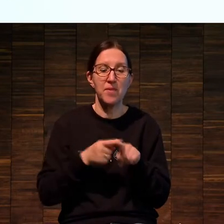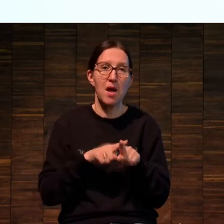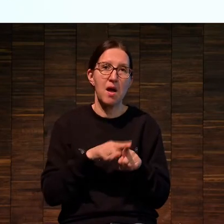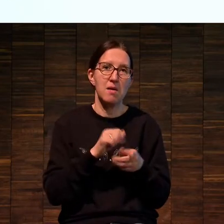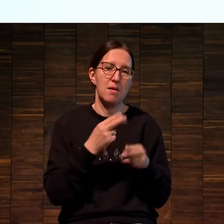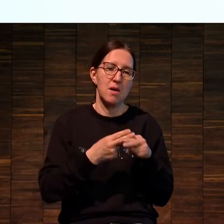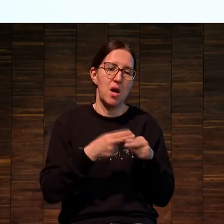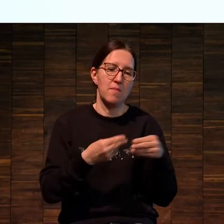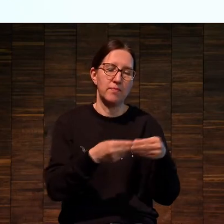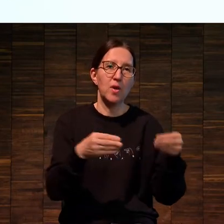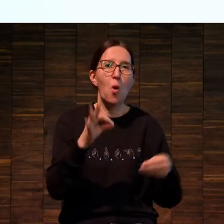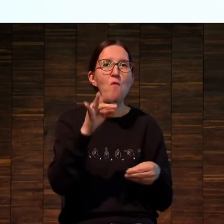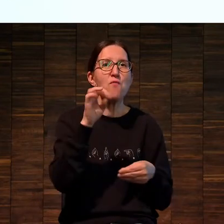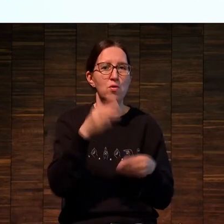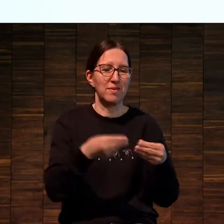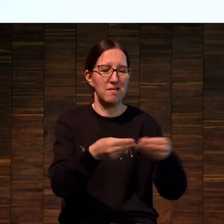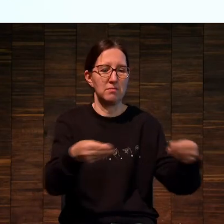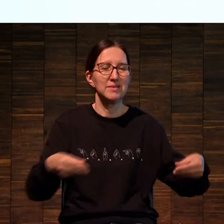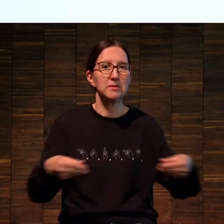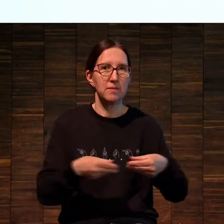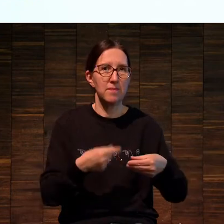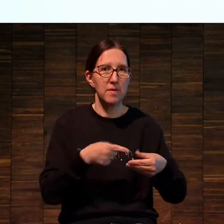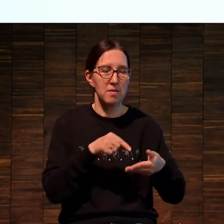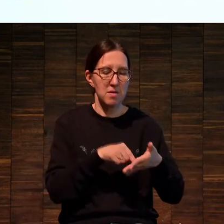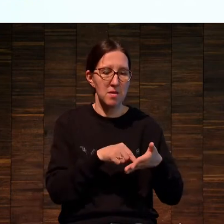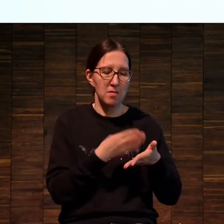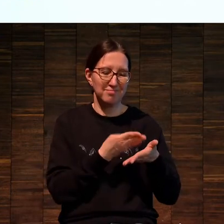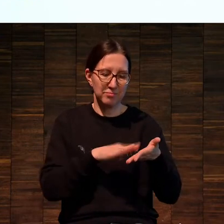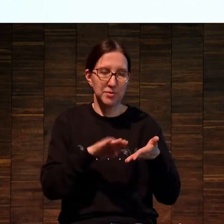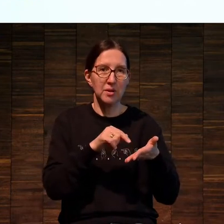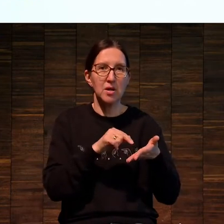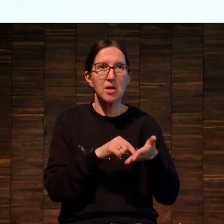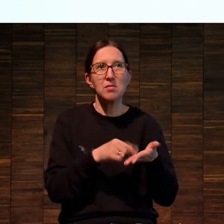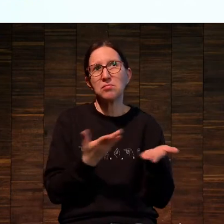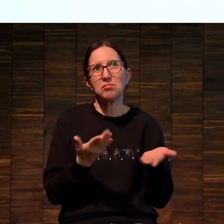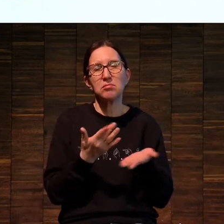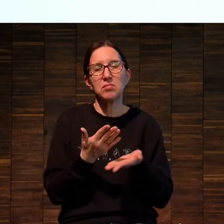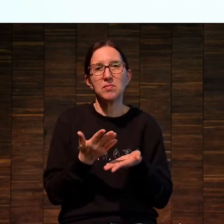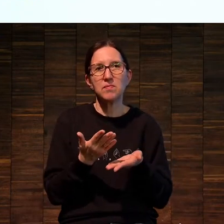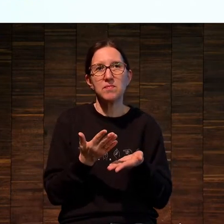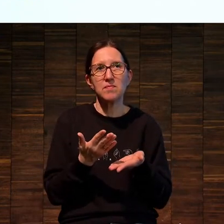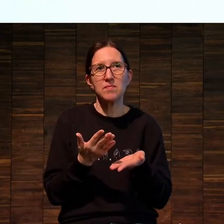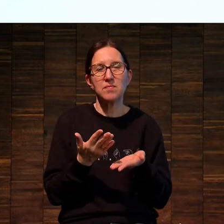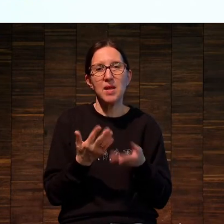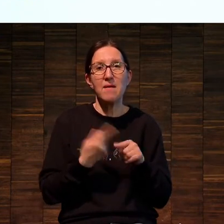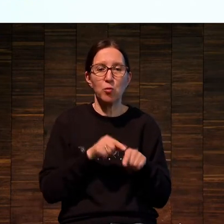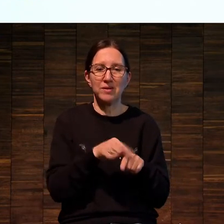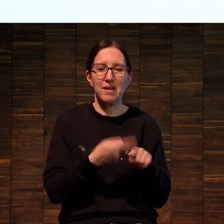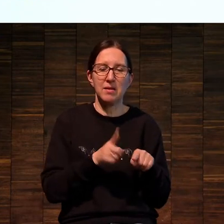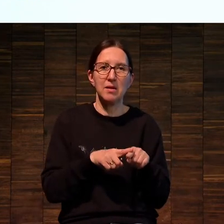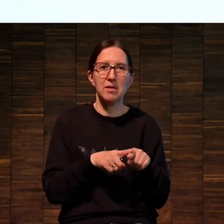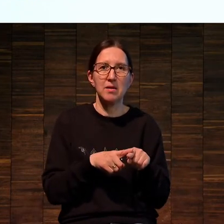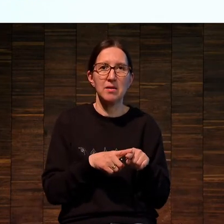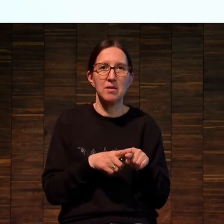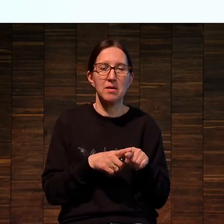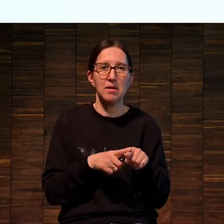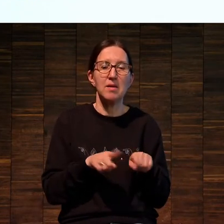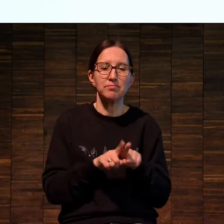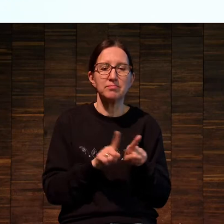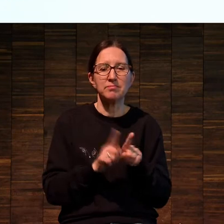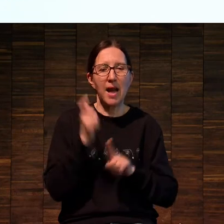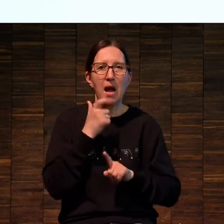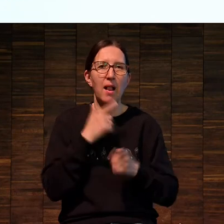доски, именно афортной, травленый штрих. Простите сейчас за профессиональный термин.